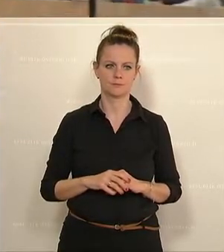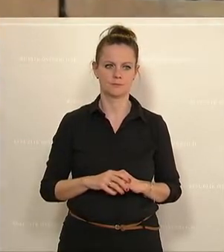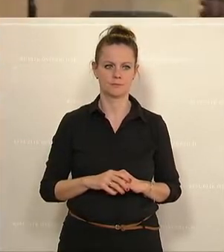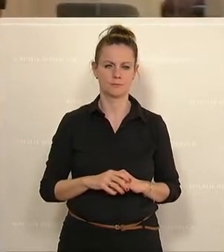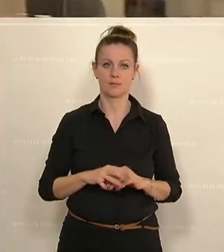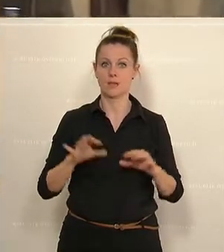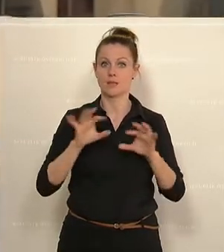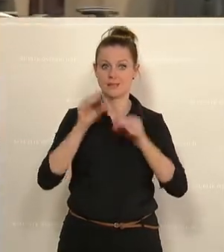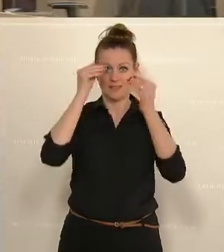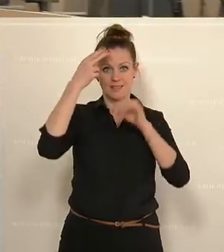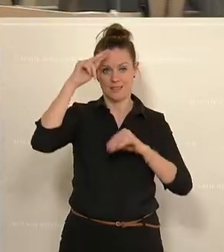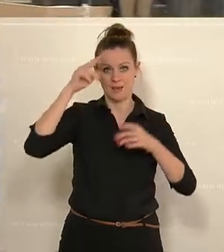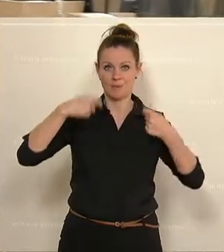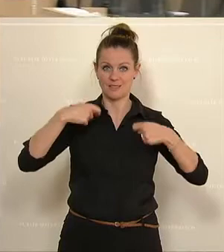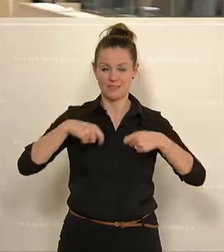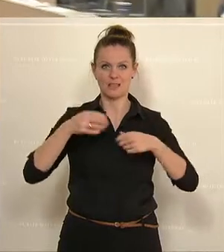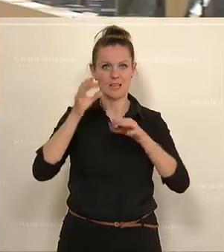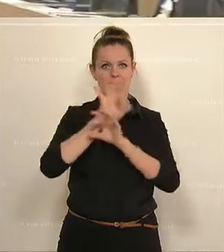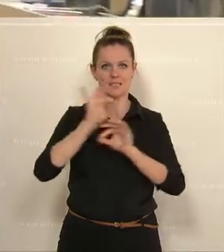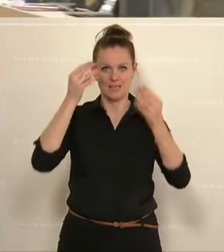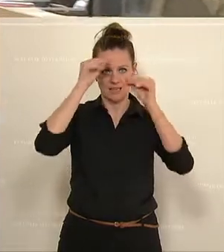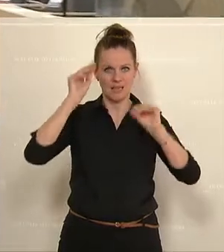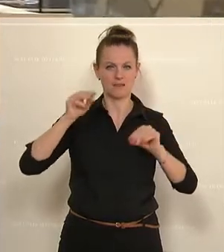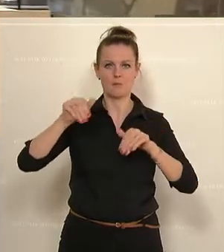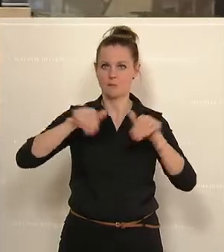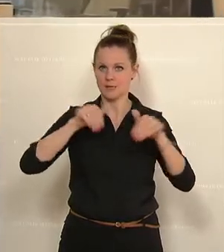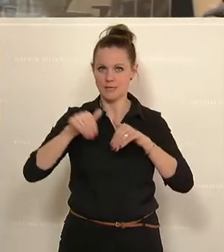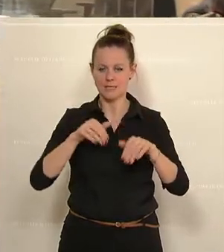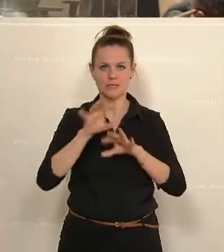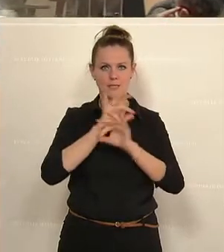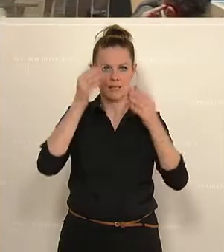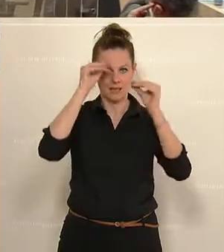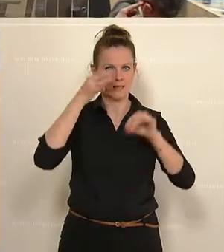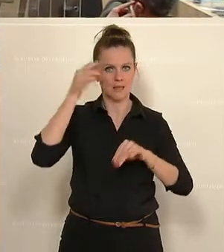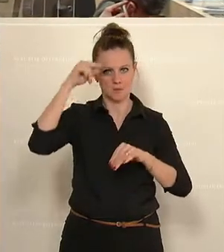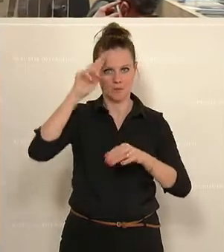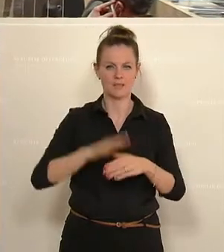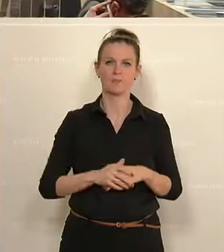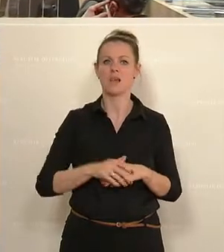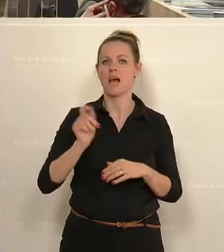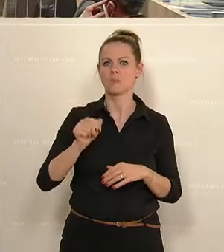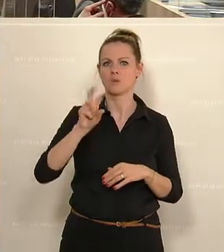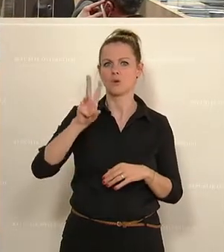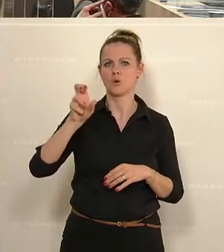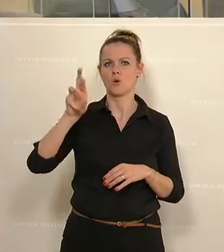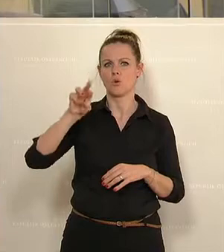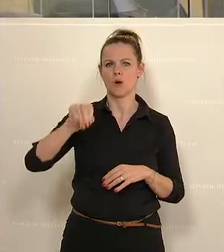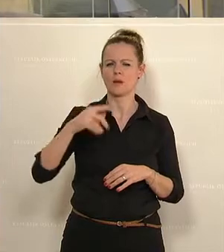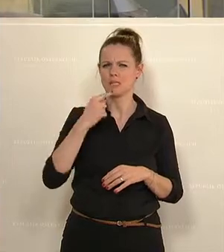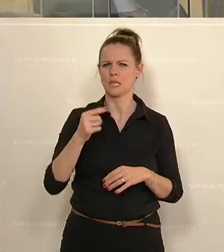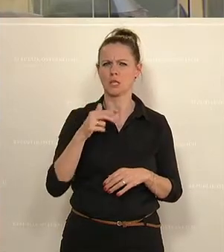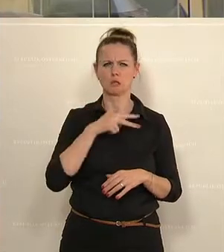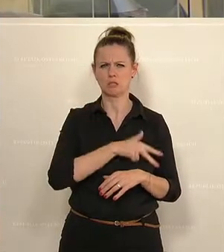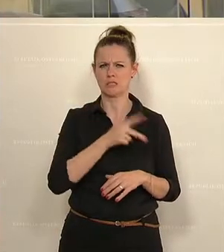Sehr geehrter Herr Präsident, sehr geehrter Herr Minister, sehr geehrte Damen und Herren. Herr Abgeordneter Wurm hat behauptet, ich hätte im Sozialausschuss